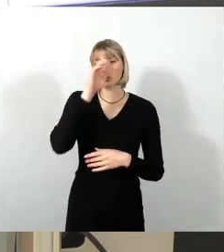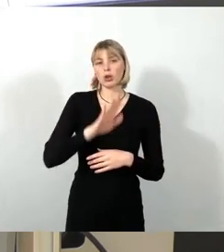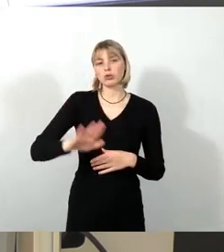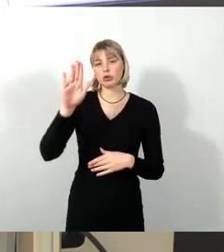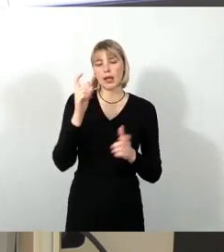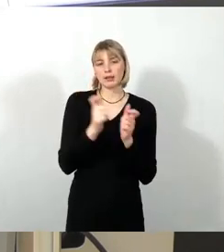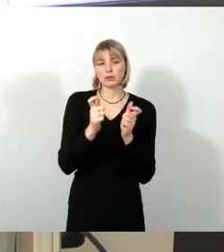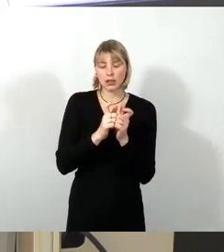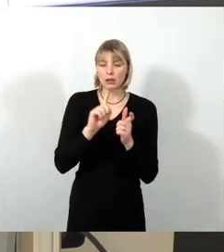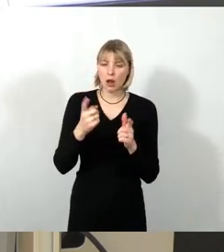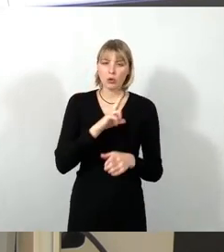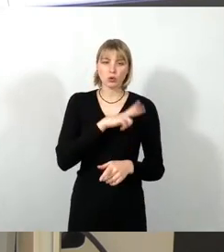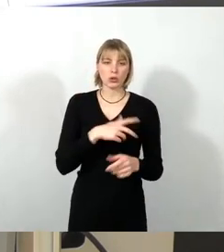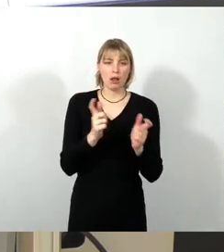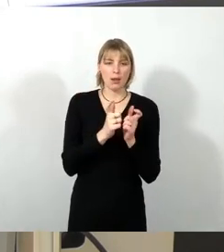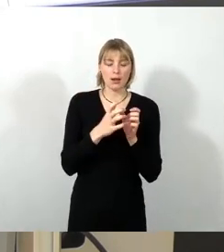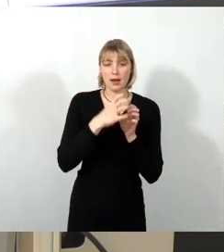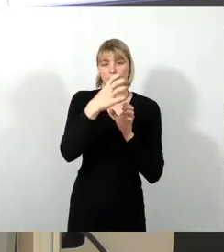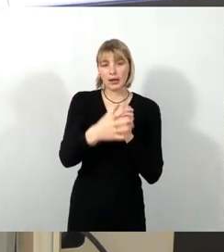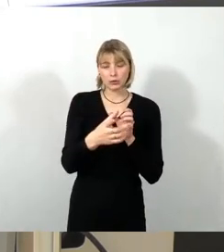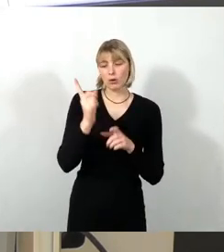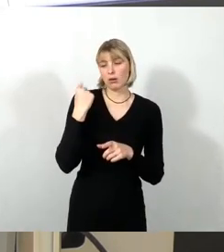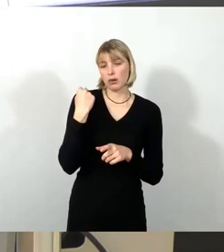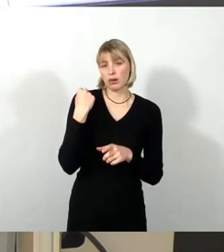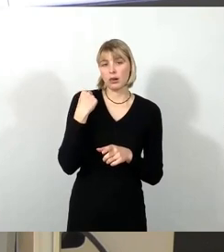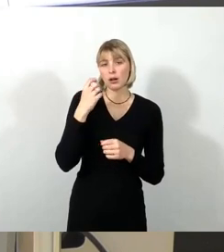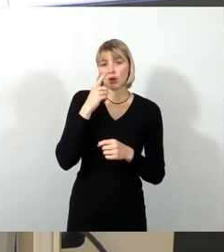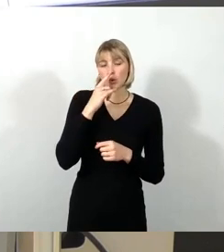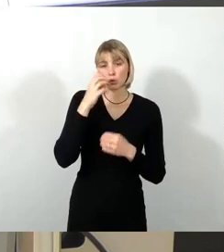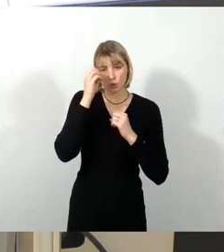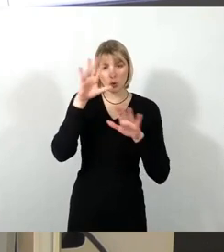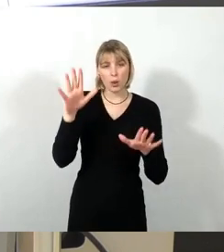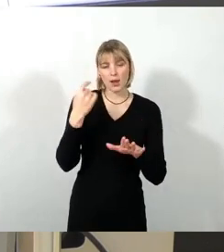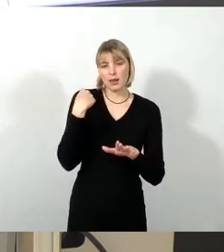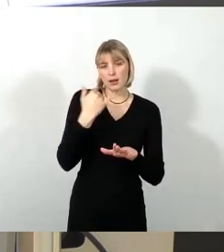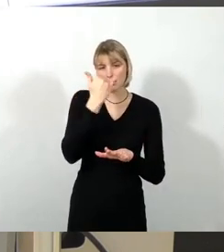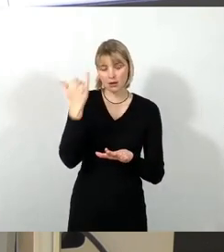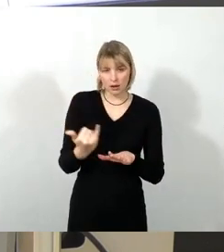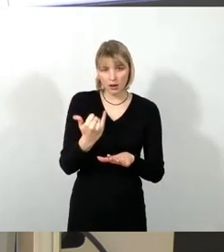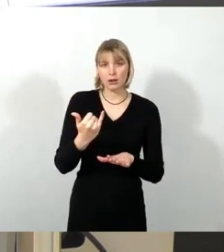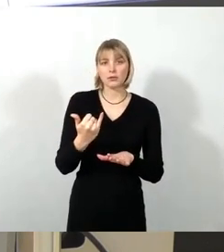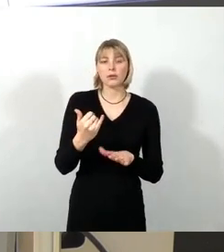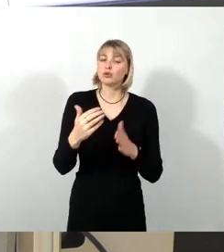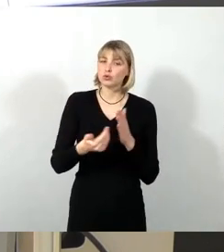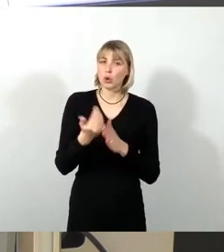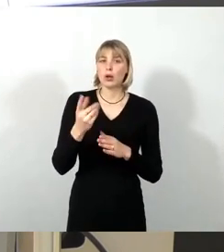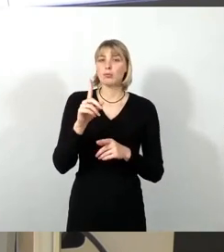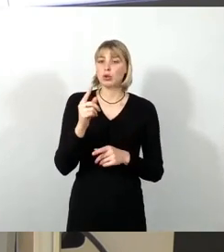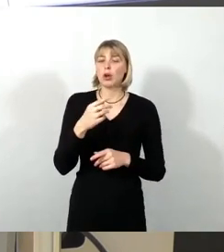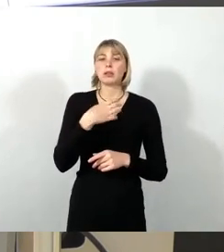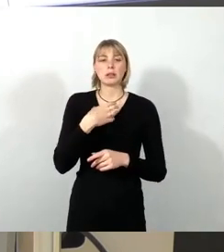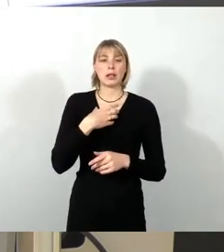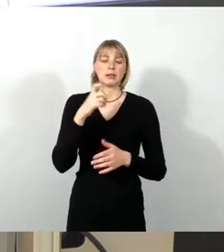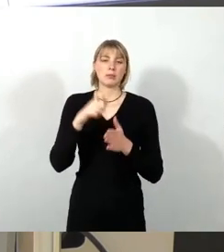wurde im Juli letzten Jahres noch hier mit aufgenommen, sodass jetzt Inhaberinnen des Dresdenpasses auswählen können, ob sie denn die Dresdner Abo